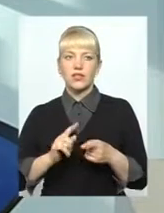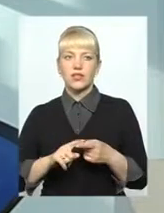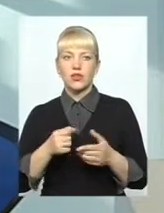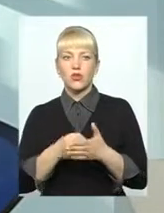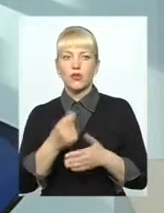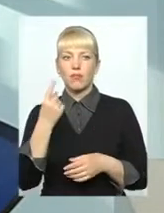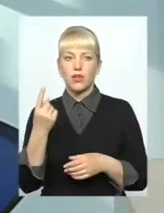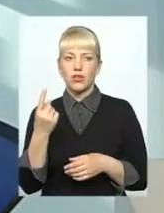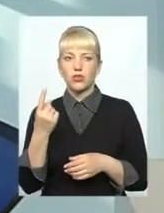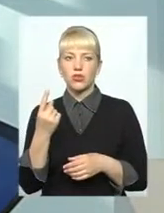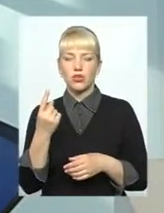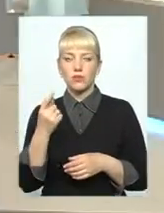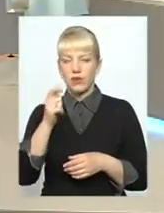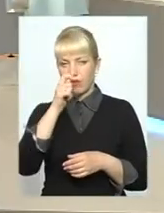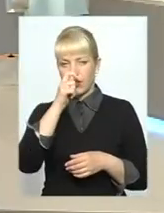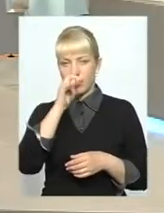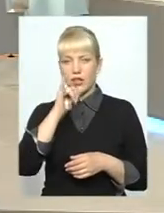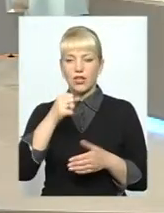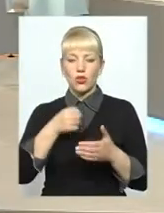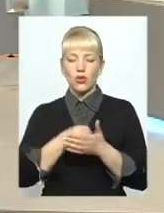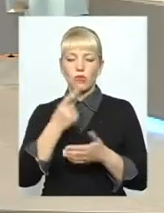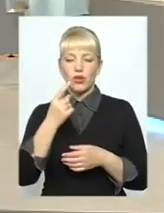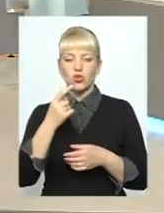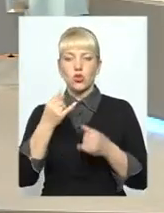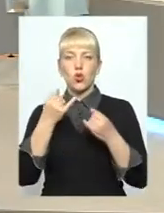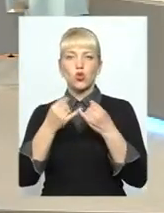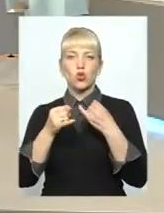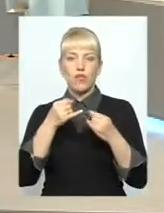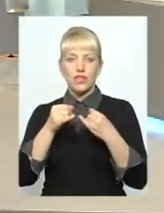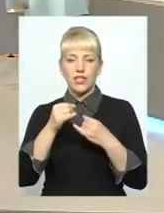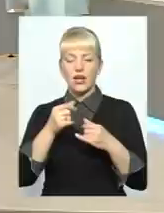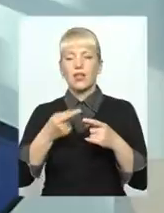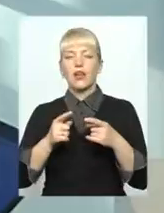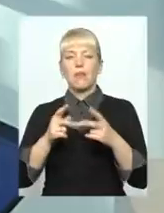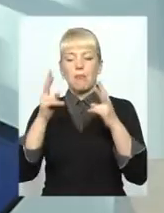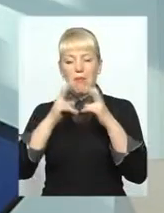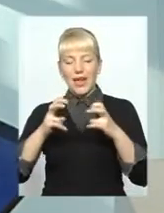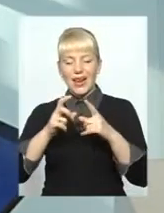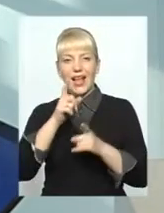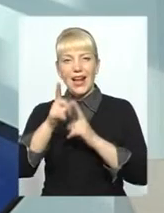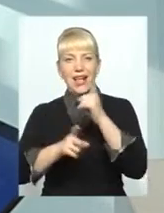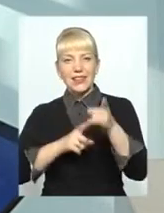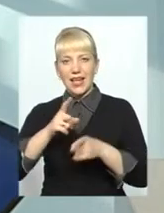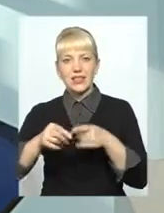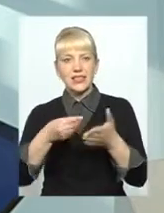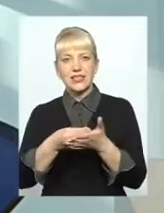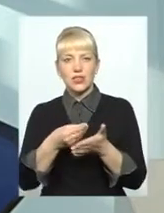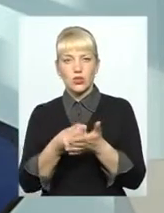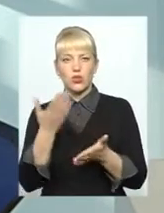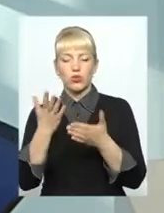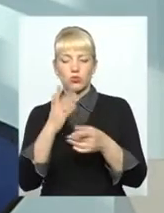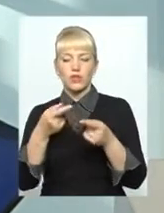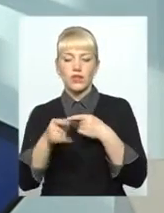1 квітня і до 1 жовтня переглядати ціну газу. Тобто, якщо вона буде